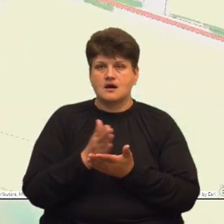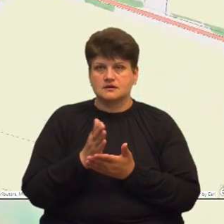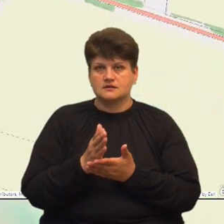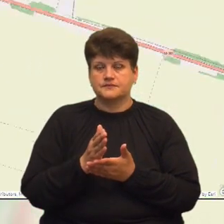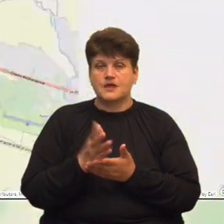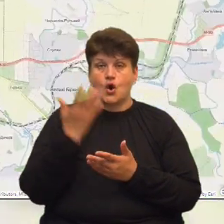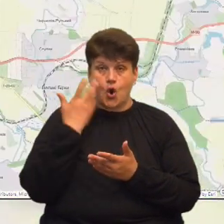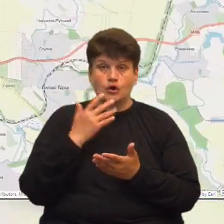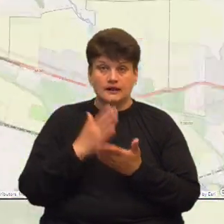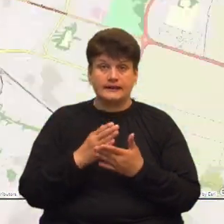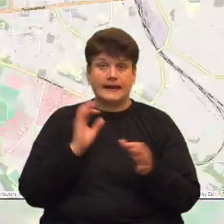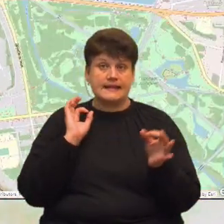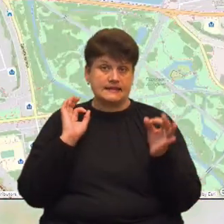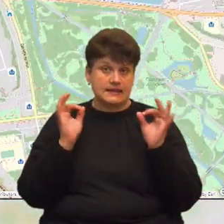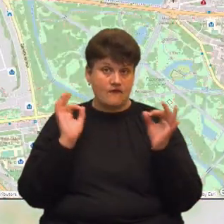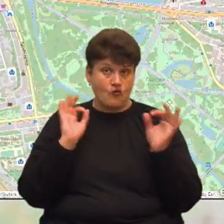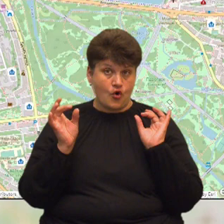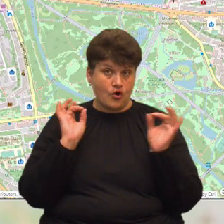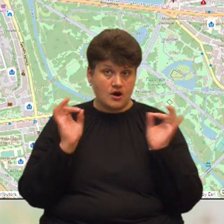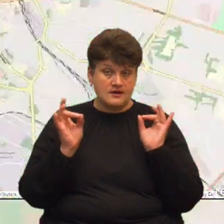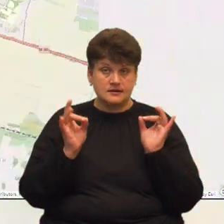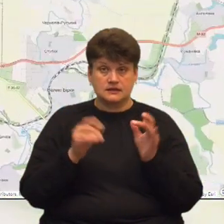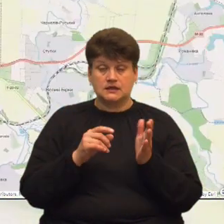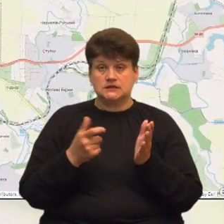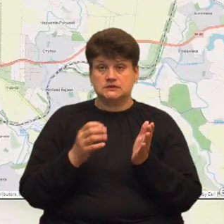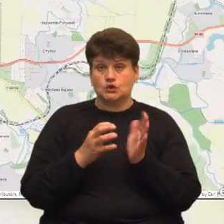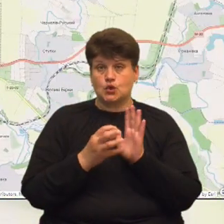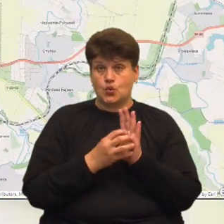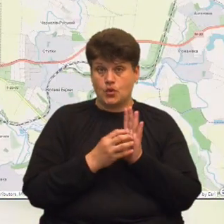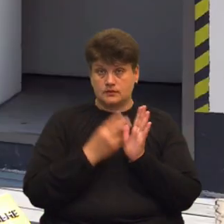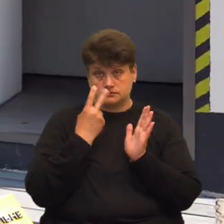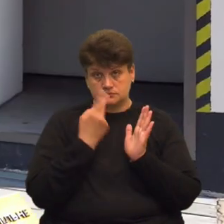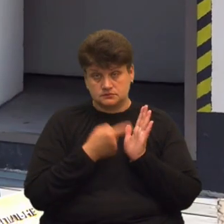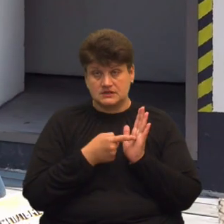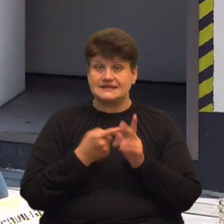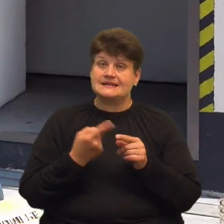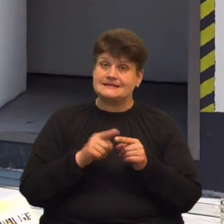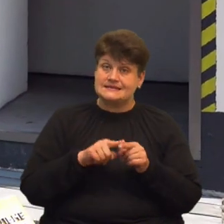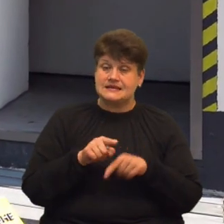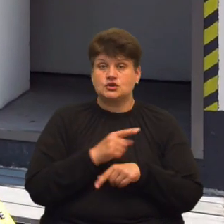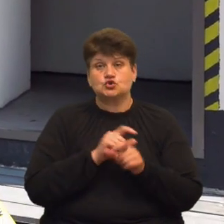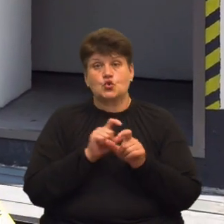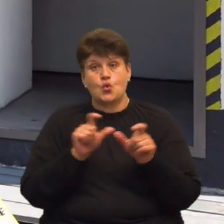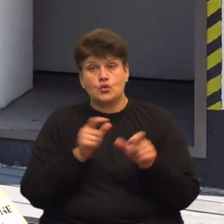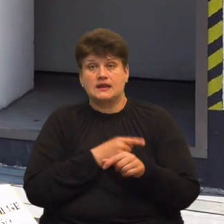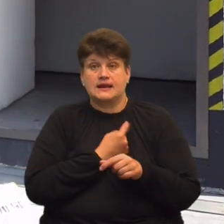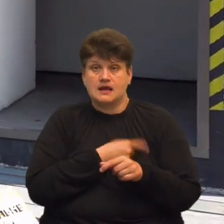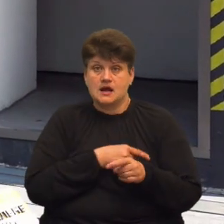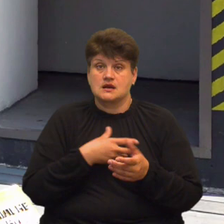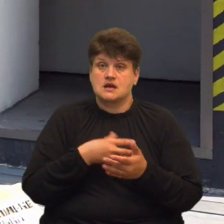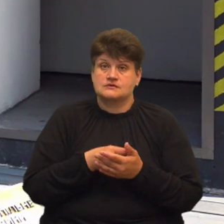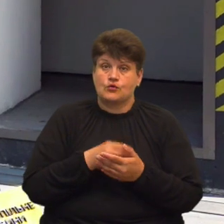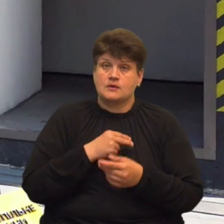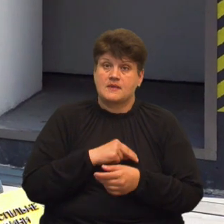тривога, ти відкриваєш додаток і ти маєш уточняти, чи це школа, чи це лікарня, чи вони для своїх працівників,